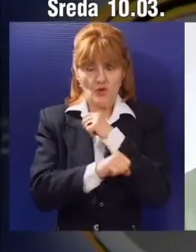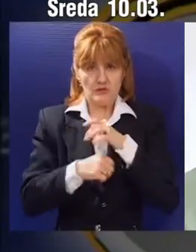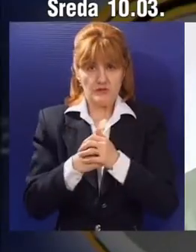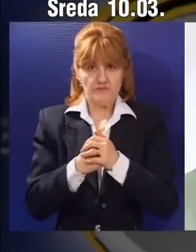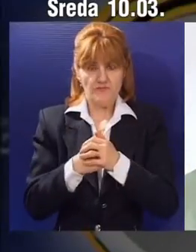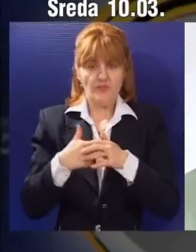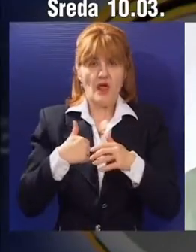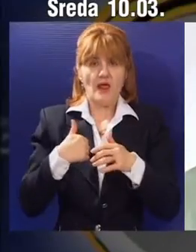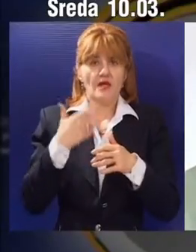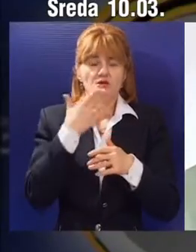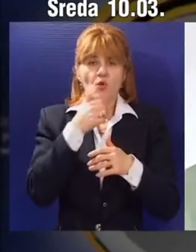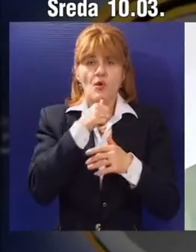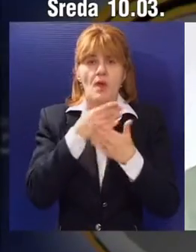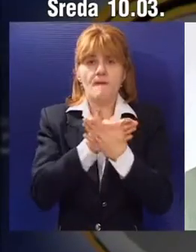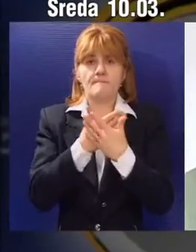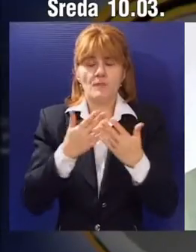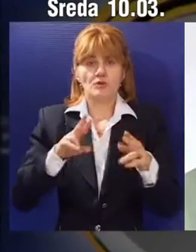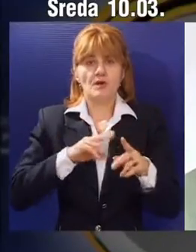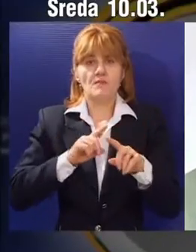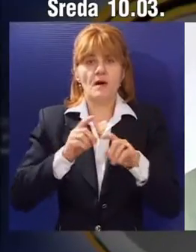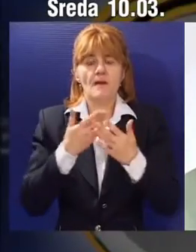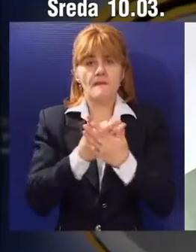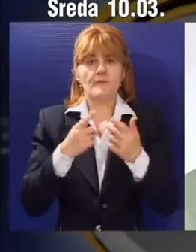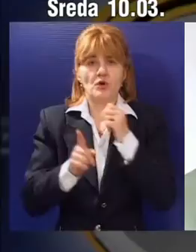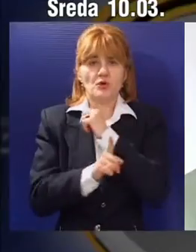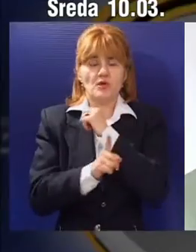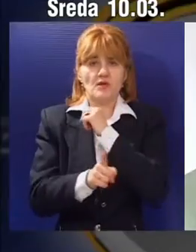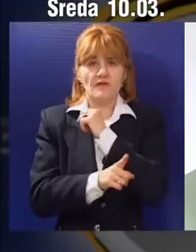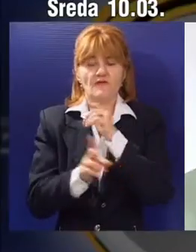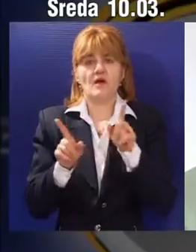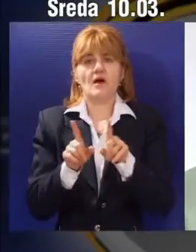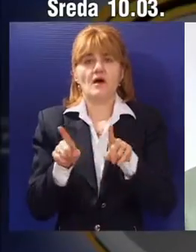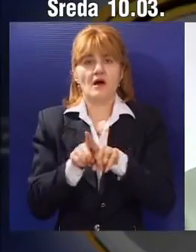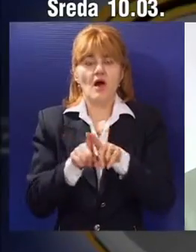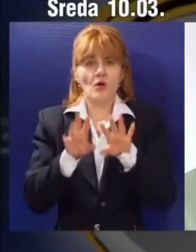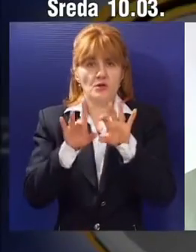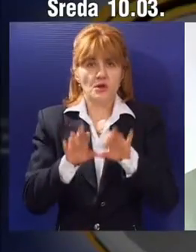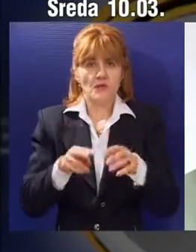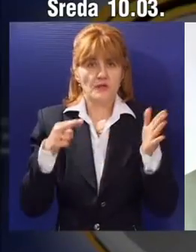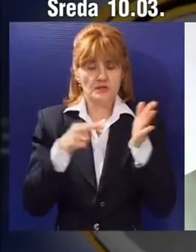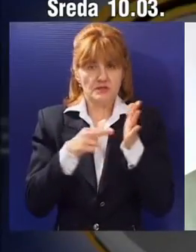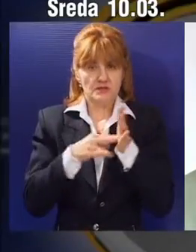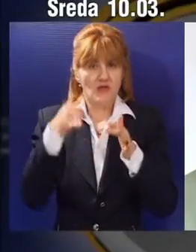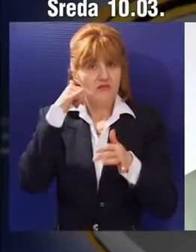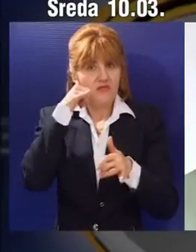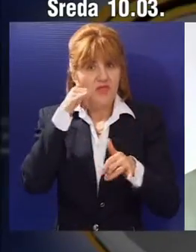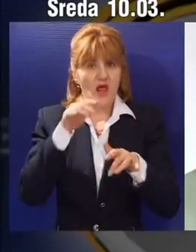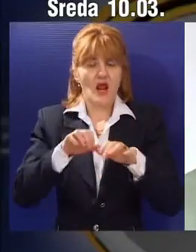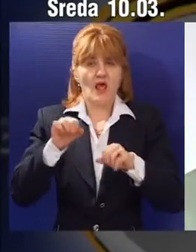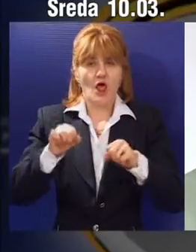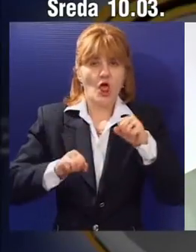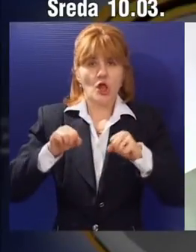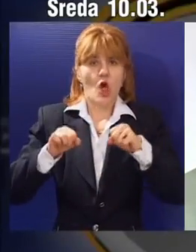naša škola moderna, ima moderne smerove, kao što su elektrne čarčunara, telekomunikacije,